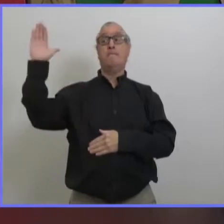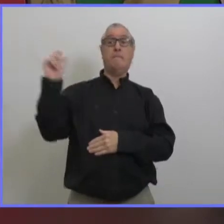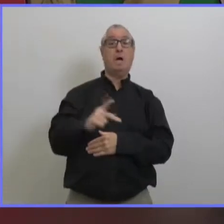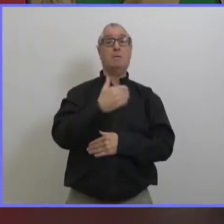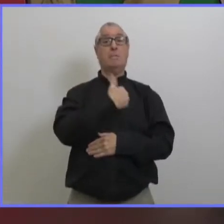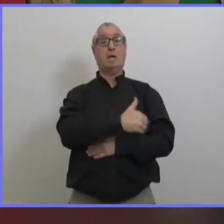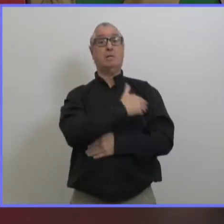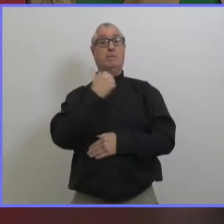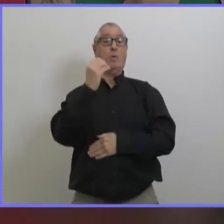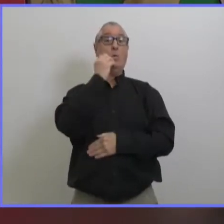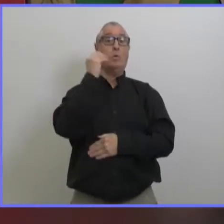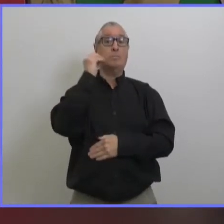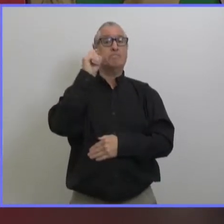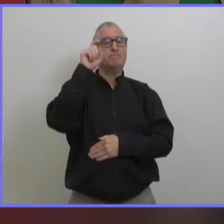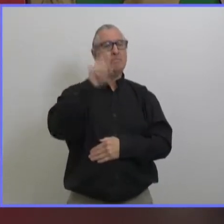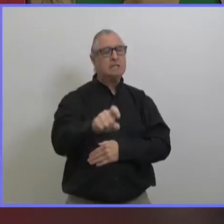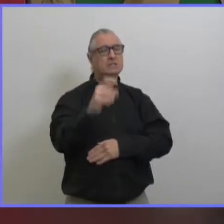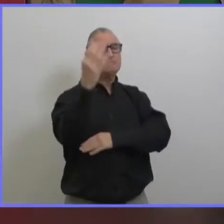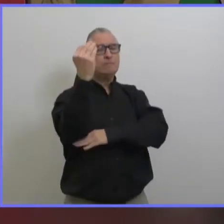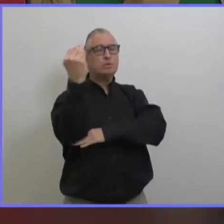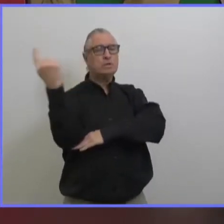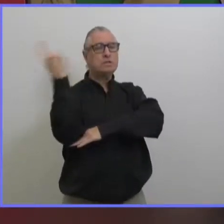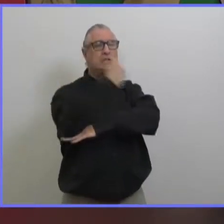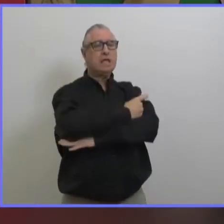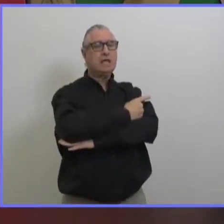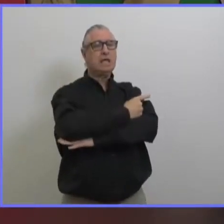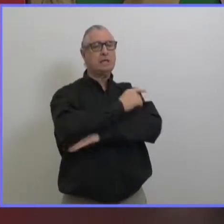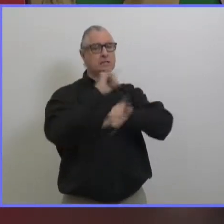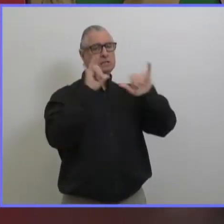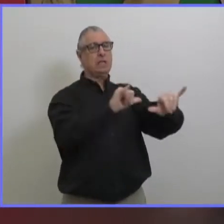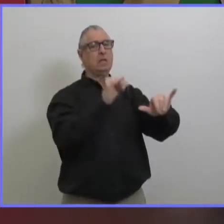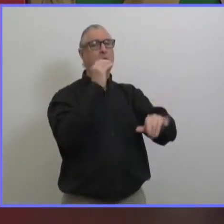ils doivent être testés à l'arrivée et sept jours plus tard